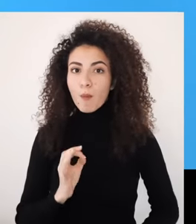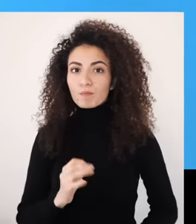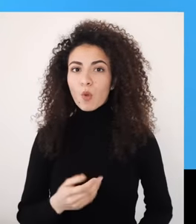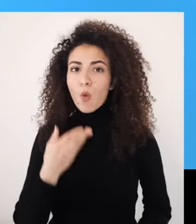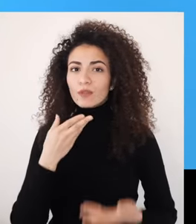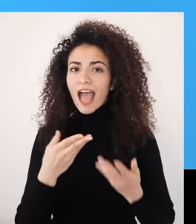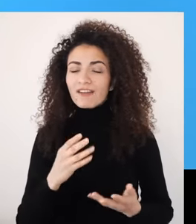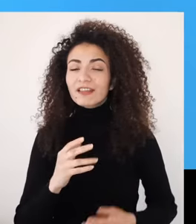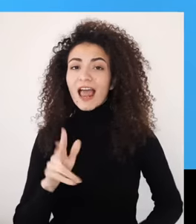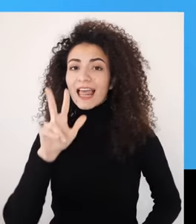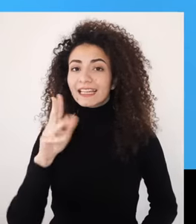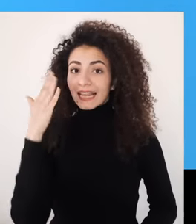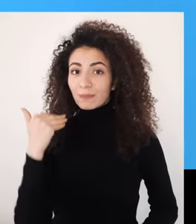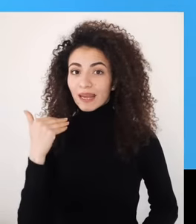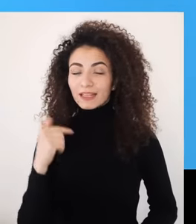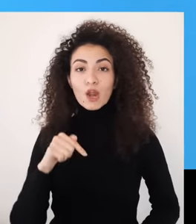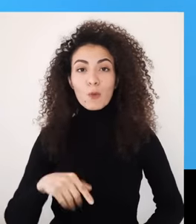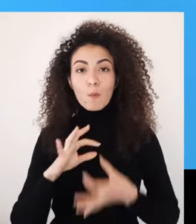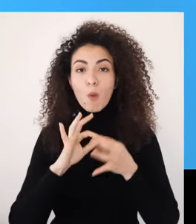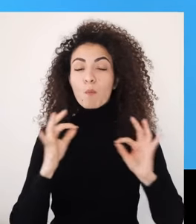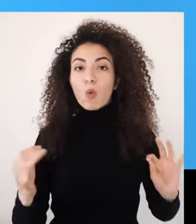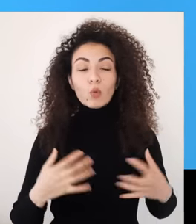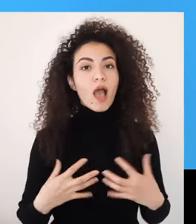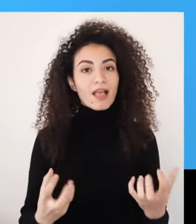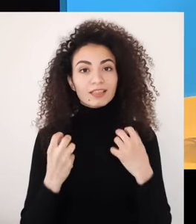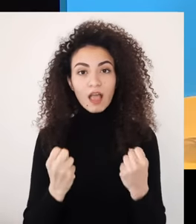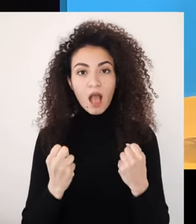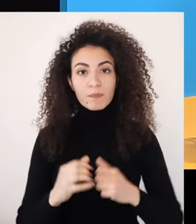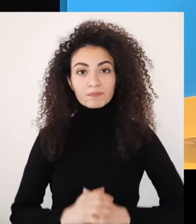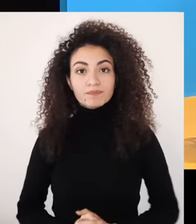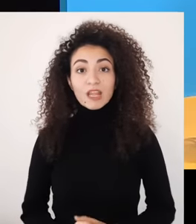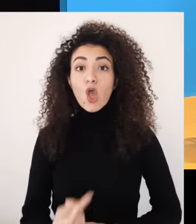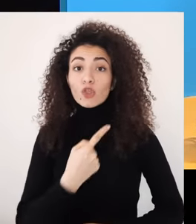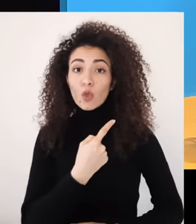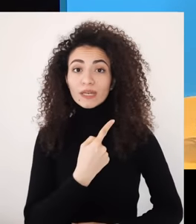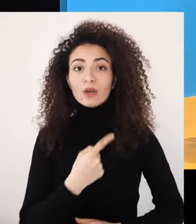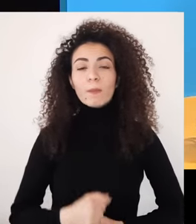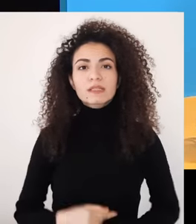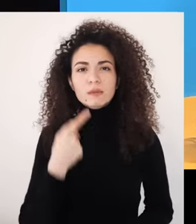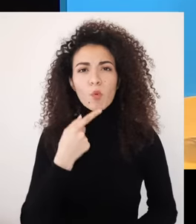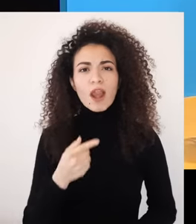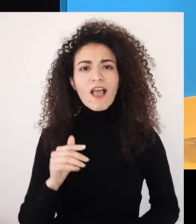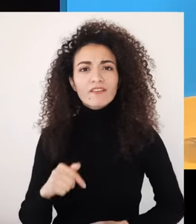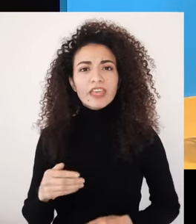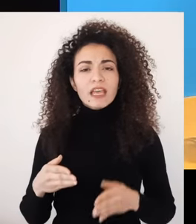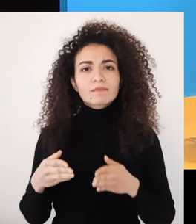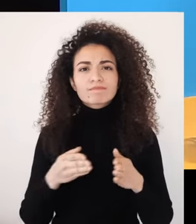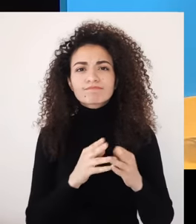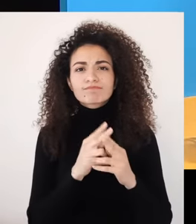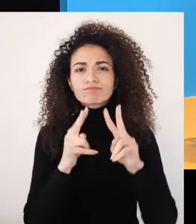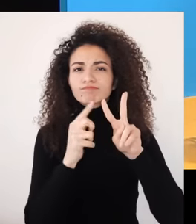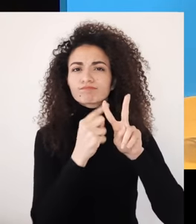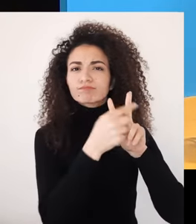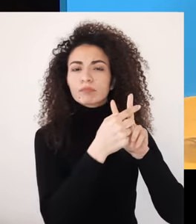على سارة دين أو أمل رح نكمل بموضوع الطاقة بقول توني روبينز هناك حالتين بيمنعونا من